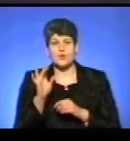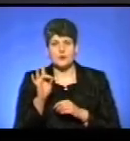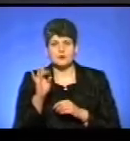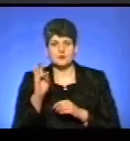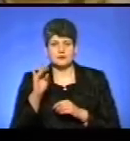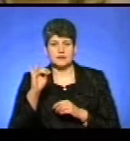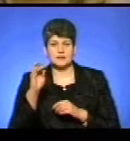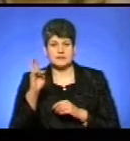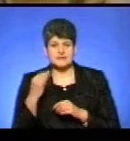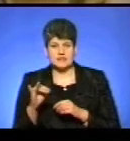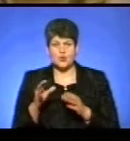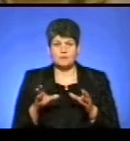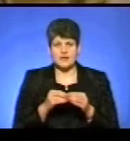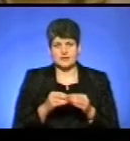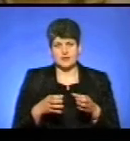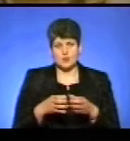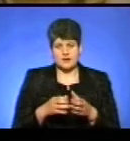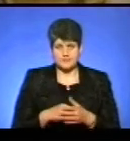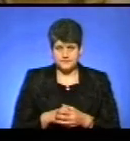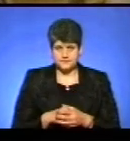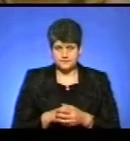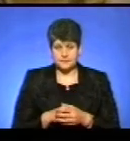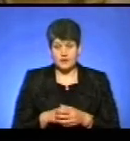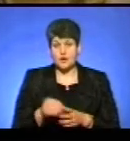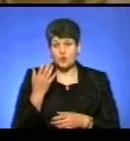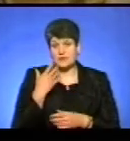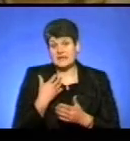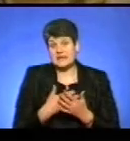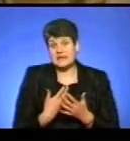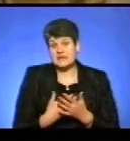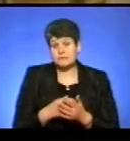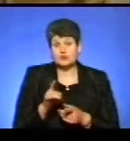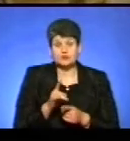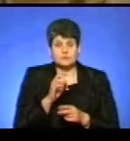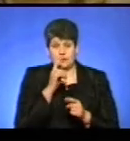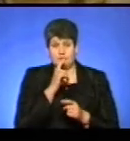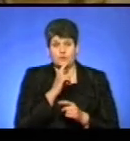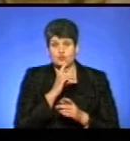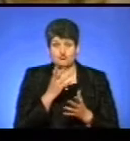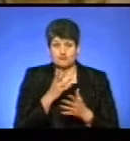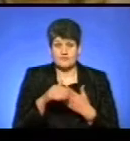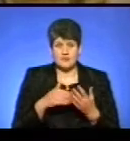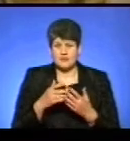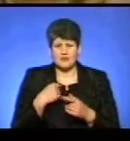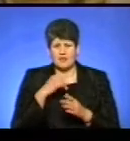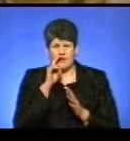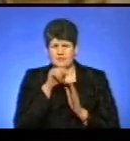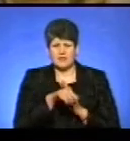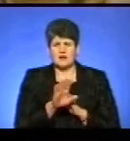громаді. Були, нібито, щось були непорозуміння, я не дуже вникала там